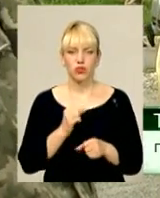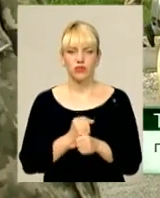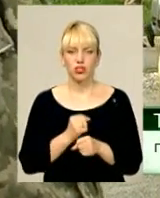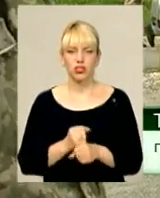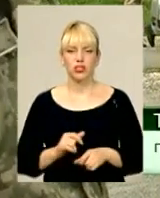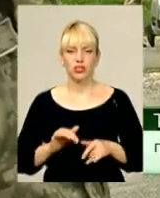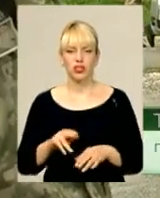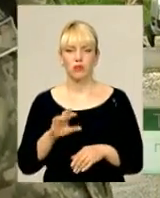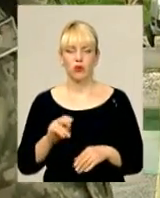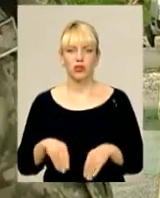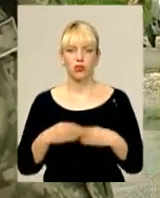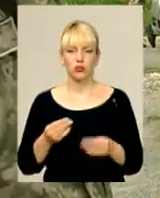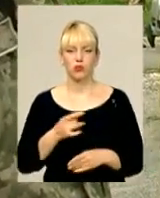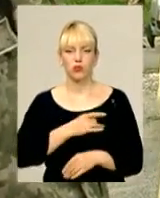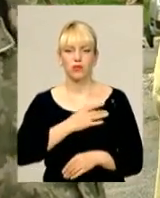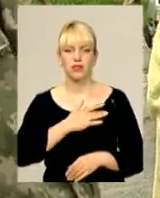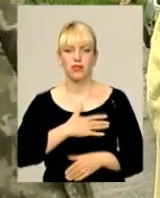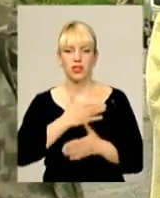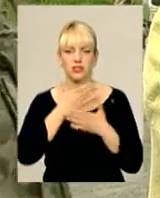дії по наданню і приватизації.